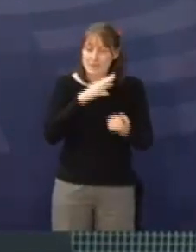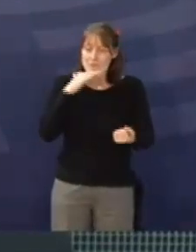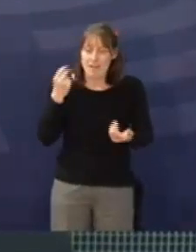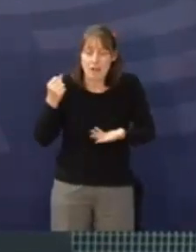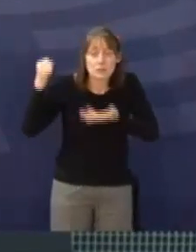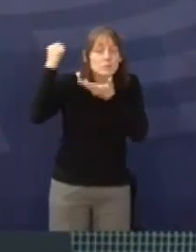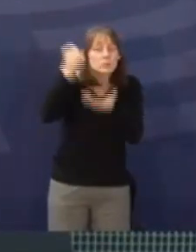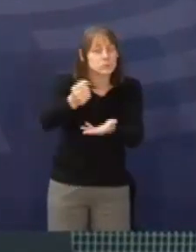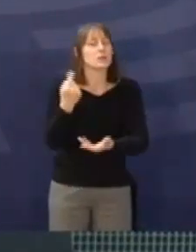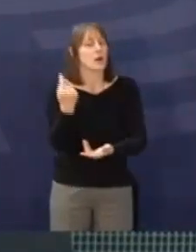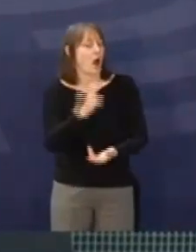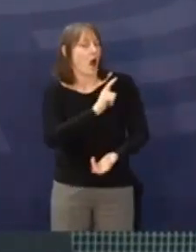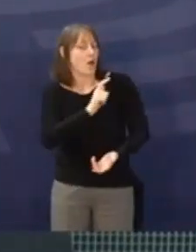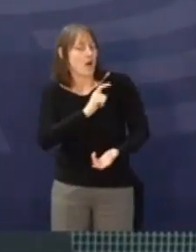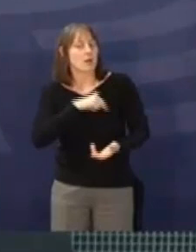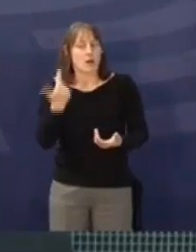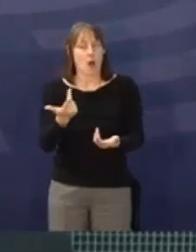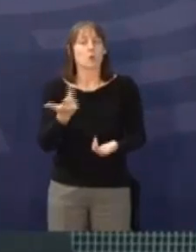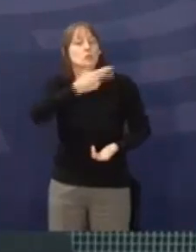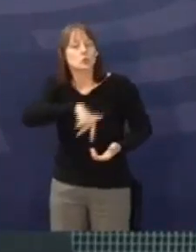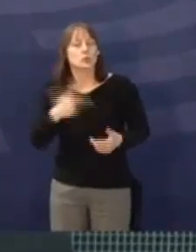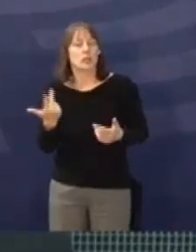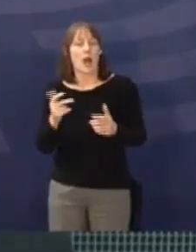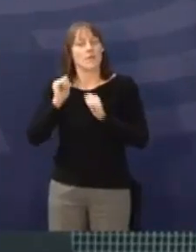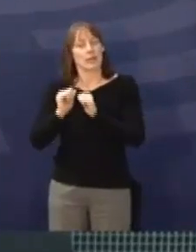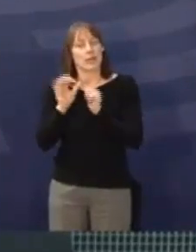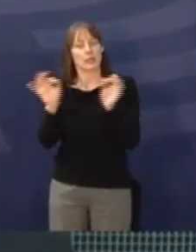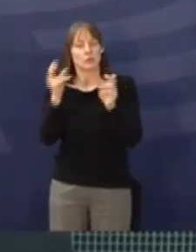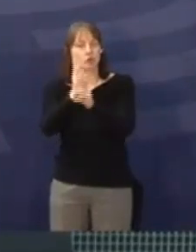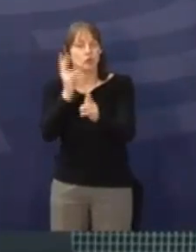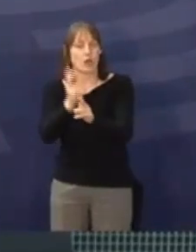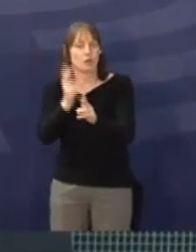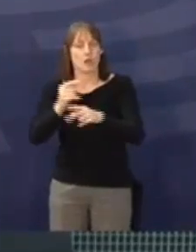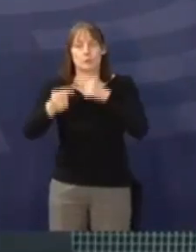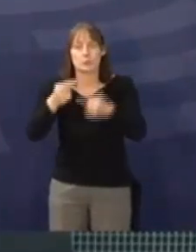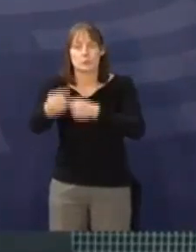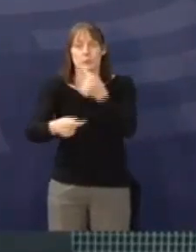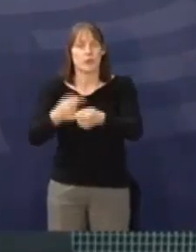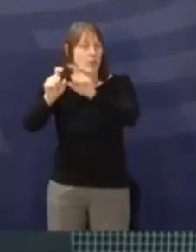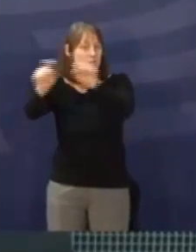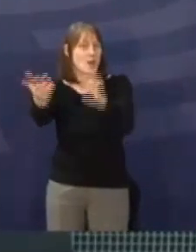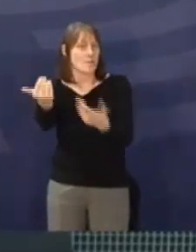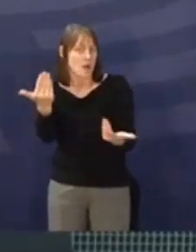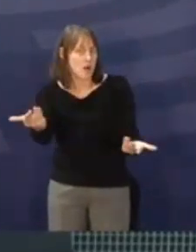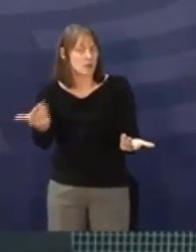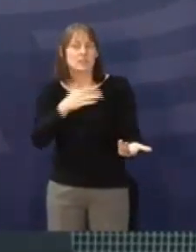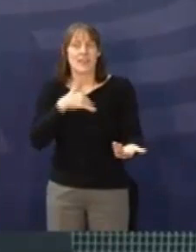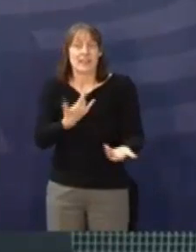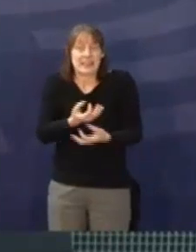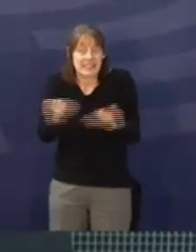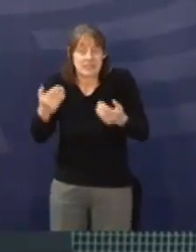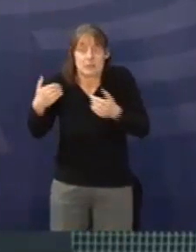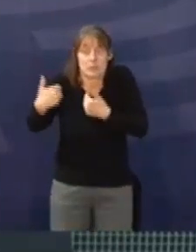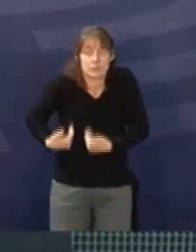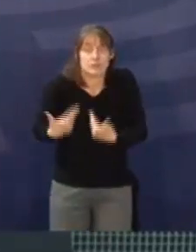erwarte ich auch einen gewissen sozialverträglichen Standard des entsprechenden Unternehmens. Ansonsten brauche ich nicht so viel Geld in die Hand zu nehmen,